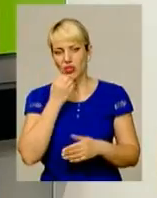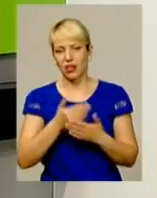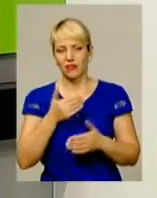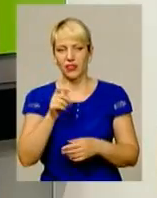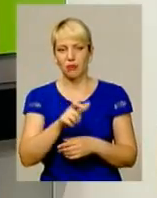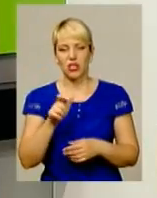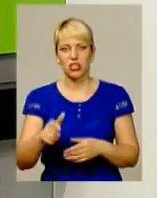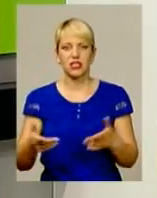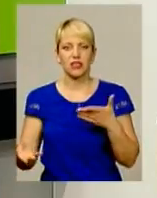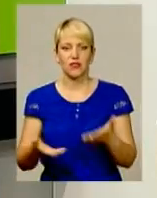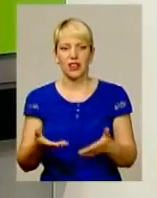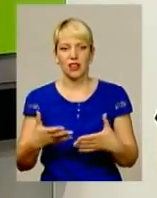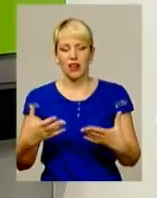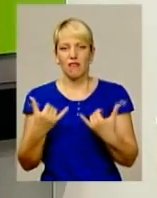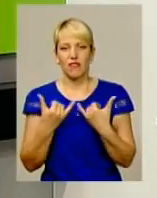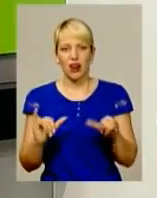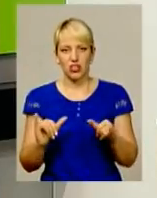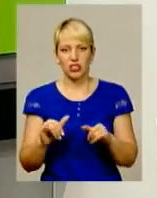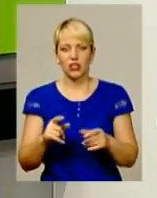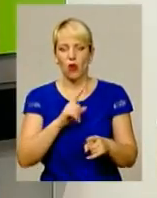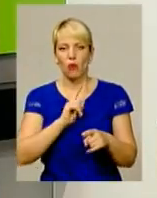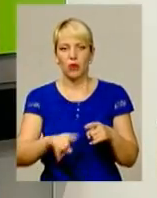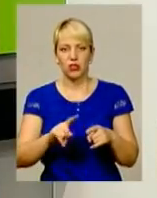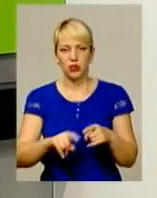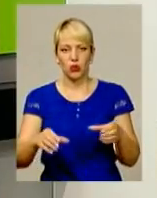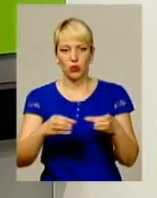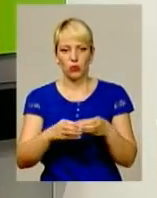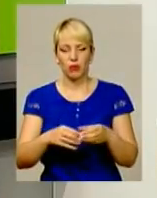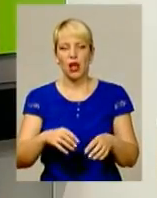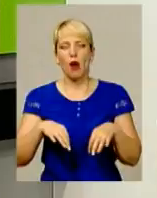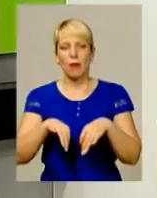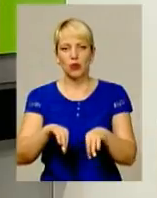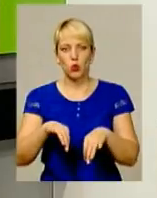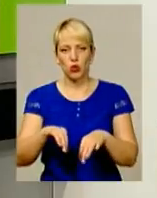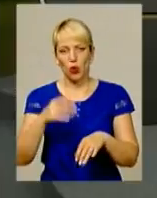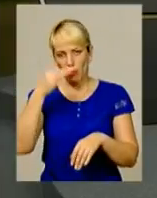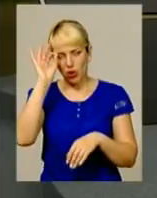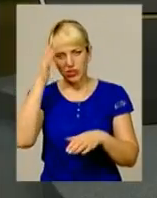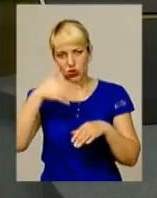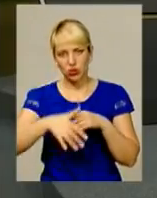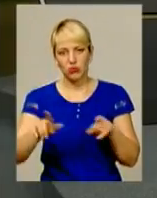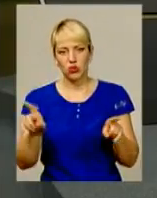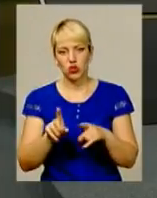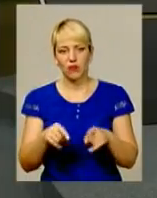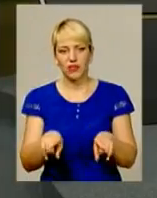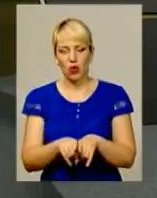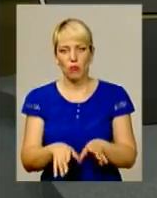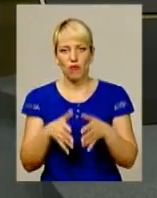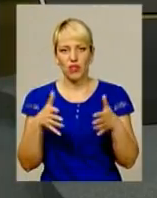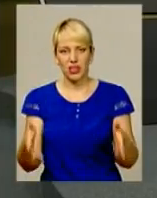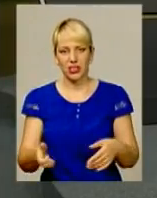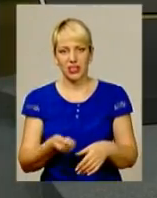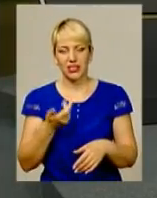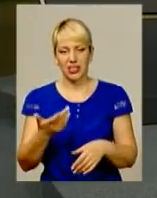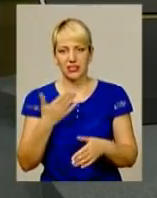мешканців, які вражені оперативністю груп реагування патрульної поліції. Зрозуміло, що в такому великому кількості